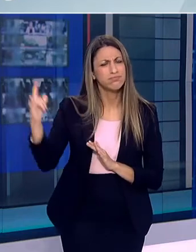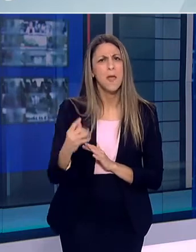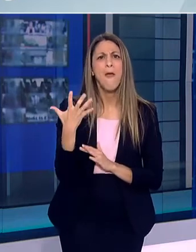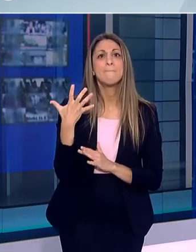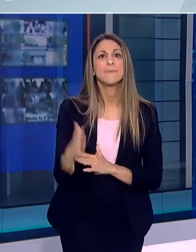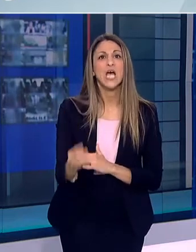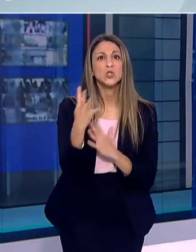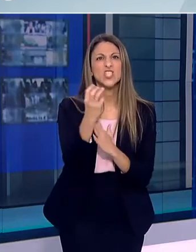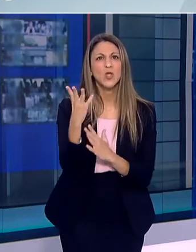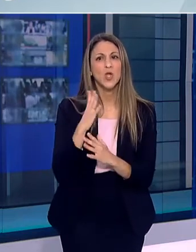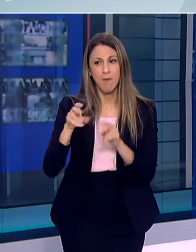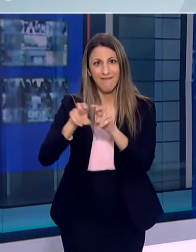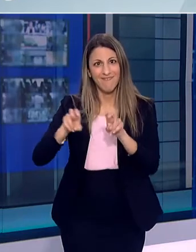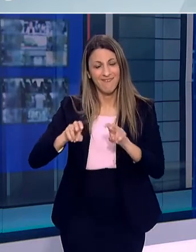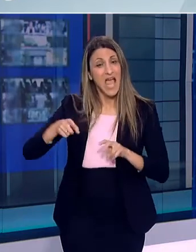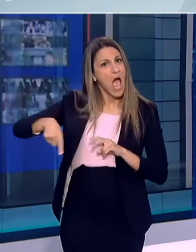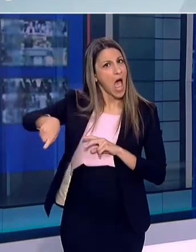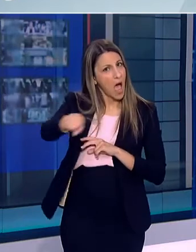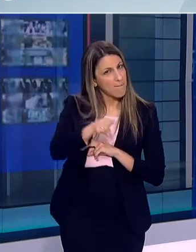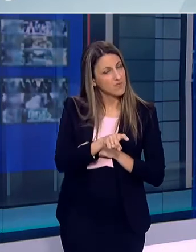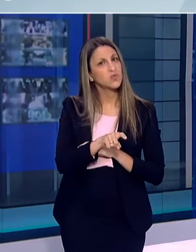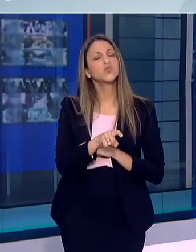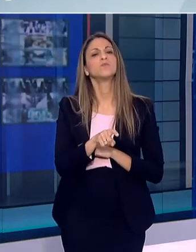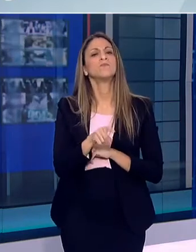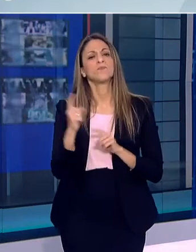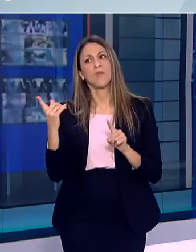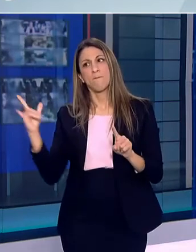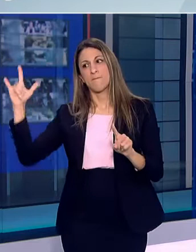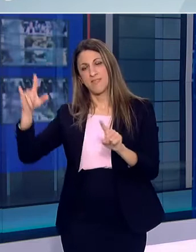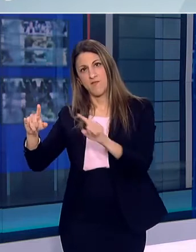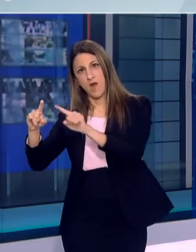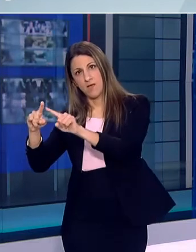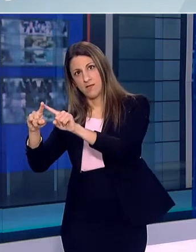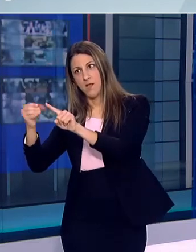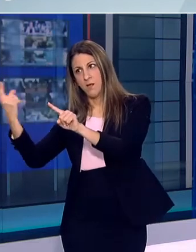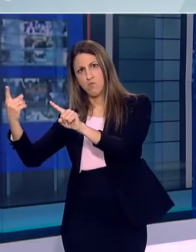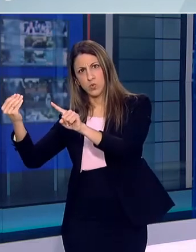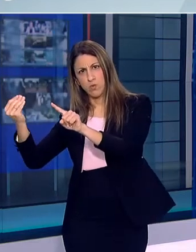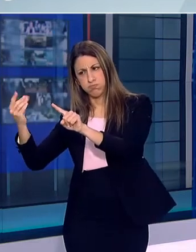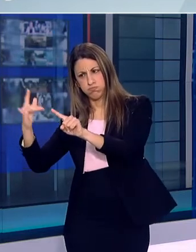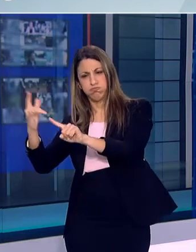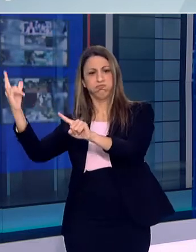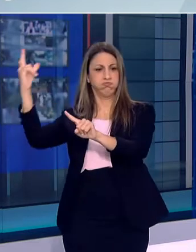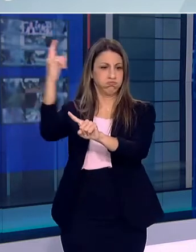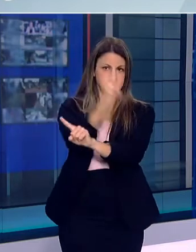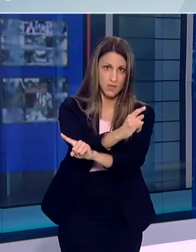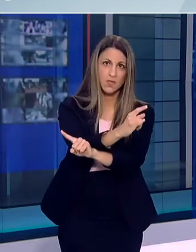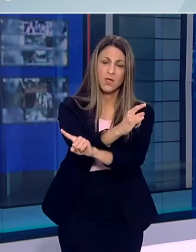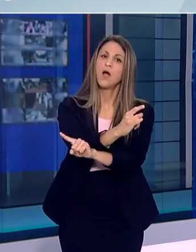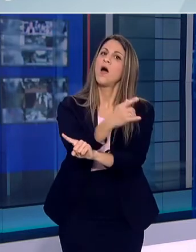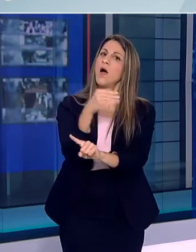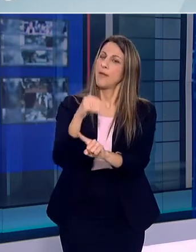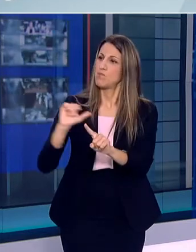548 επιβάτες αρκετοί από τους οποίους έρχονται τράνζιτ από χώρες με έντονα επιδημιολογικά εφορτία και φαινόμενα